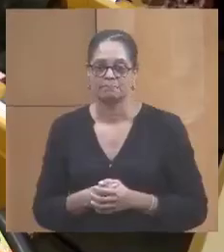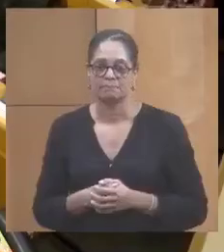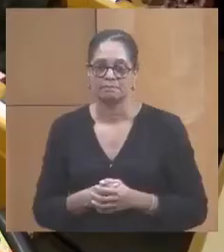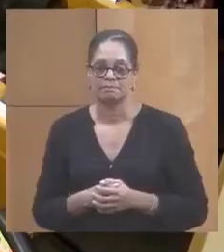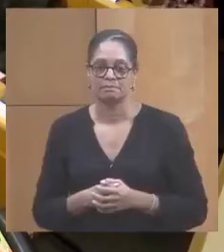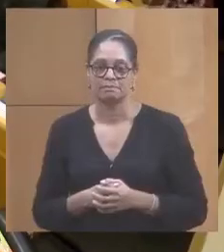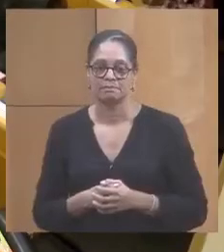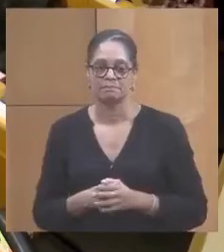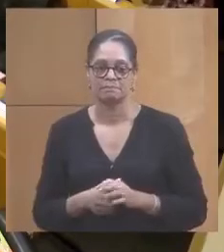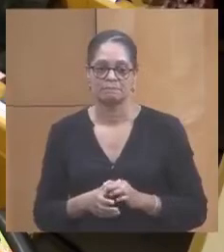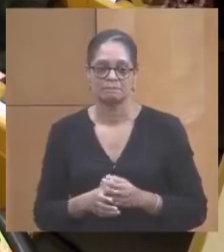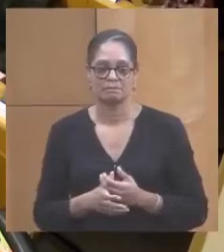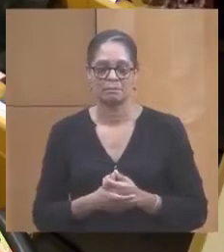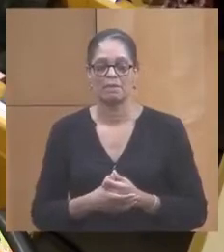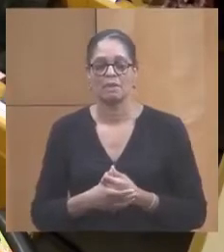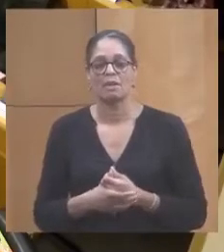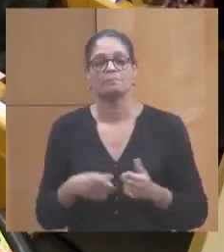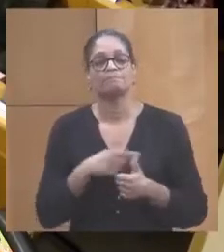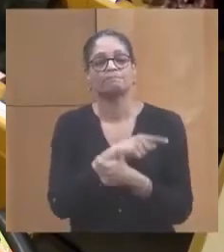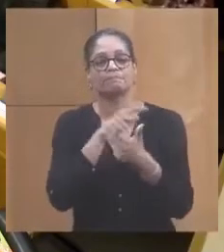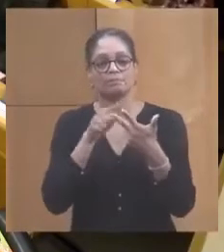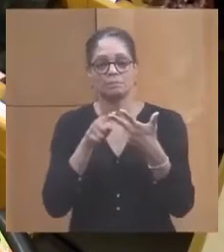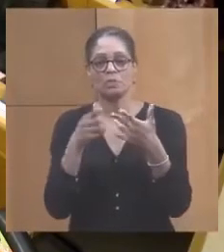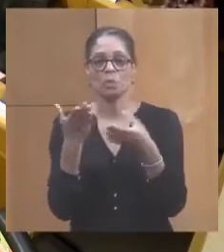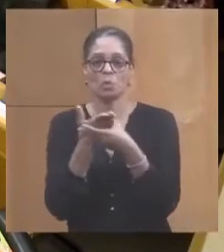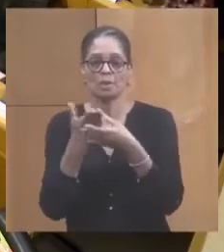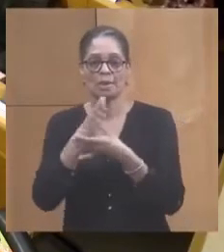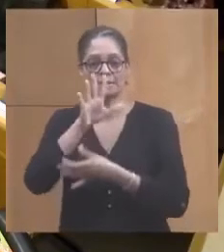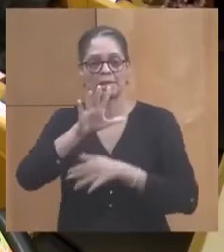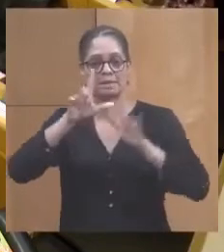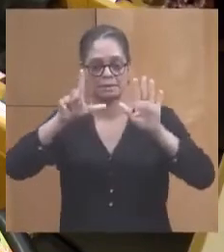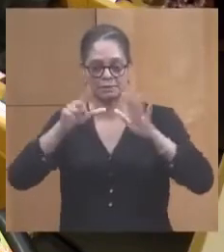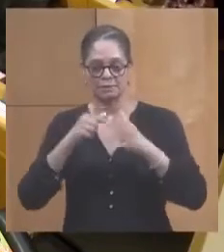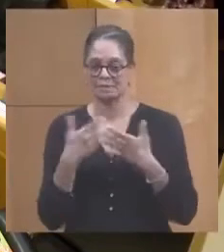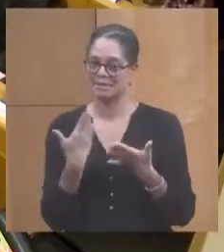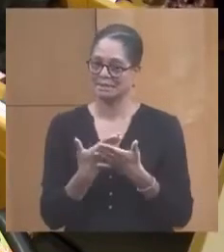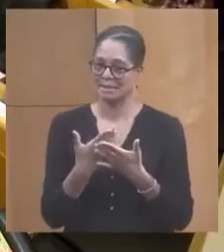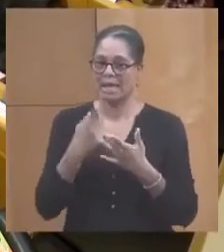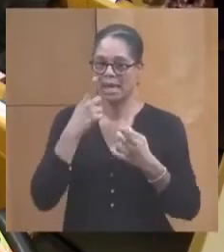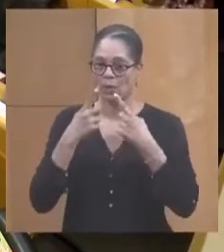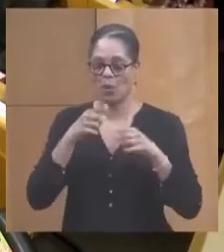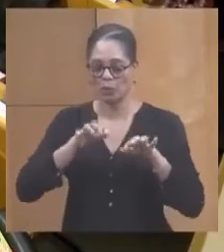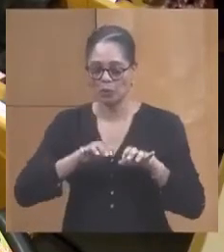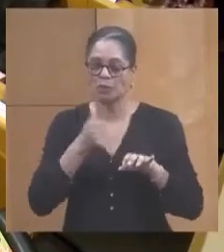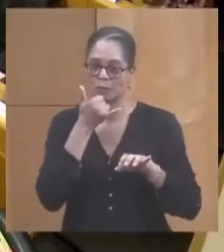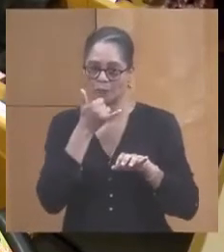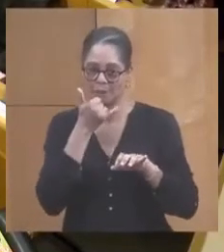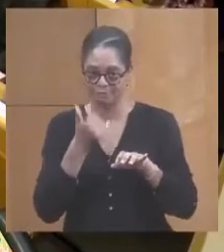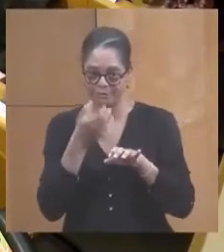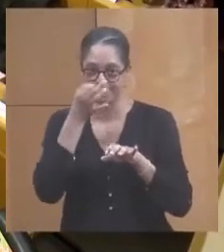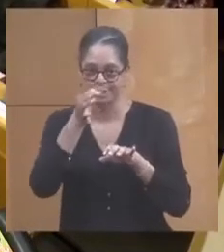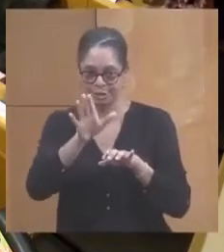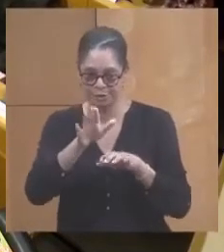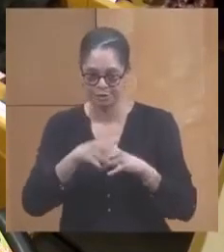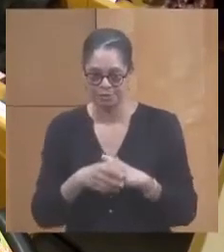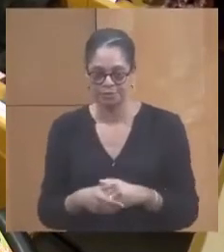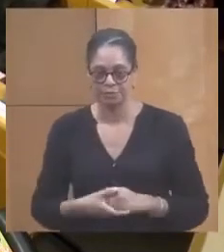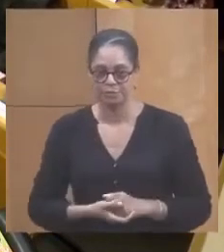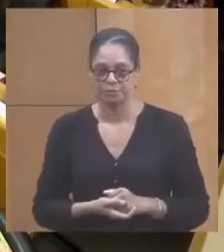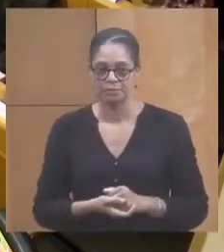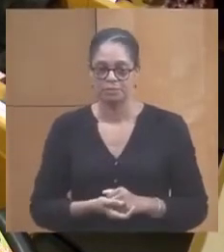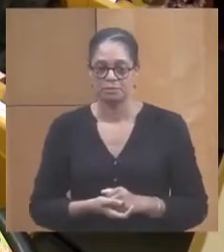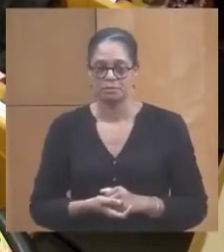Alors, le dossier 57, c'est là qu'il y une petite erreur de frappe que je vais vous signaler dans le détail.